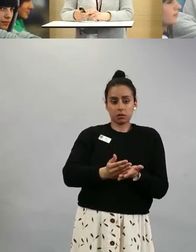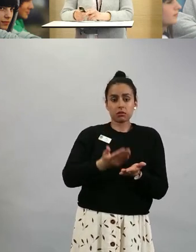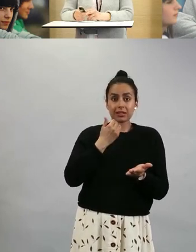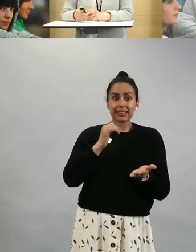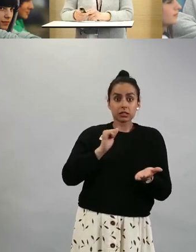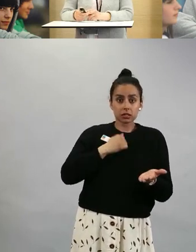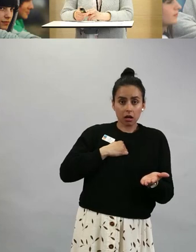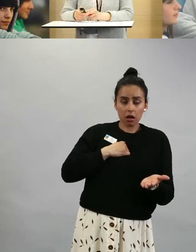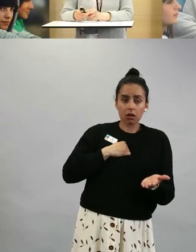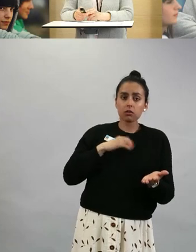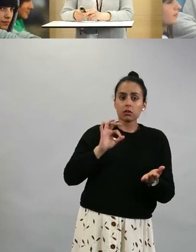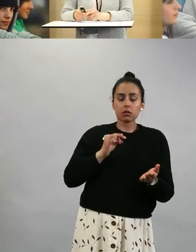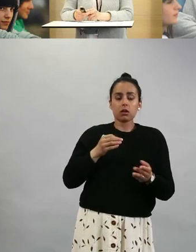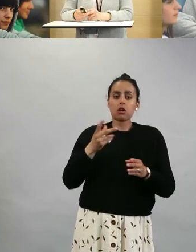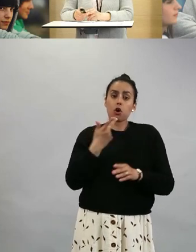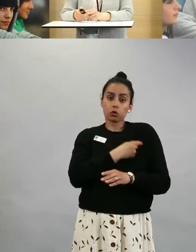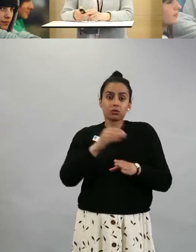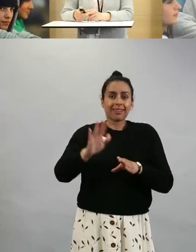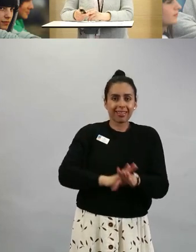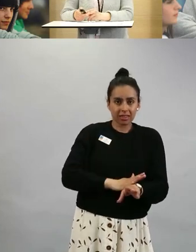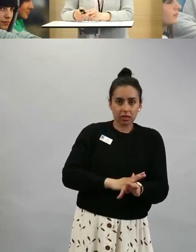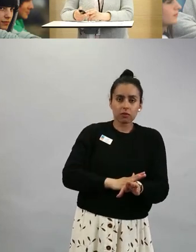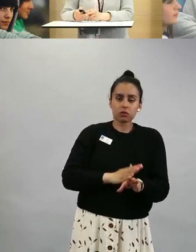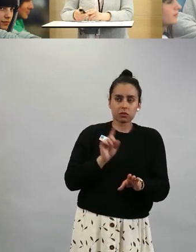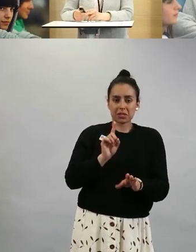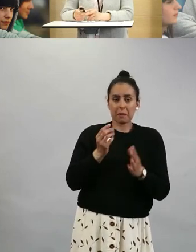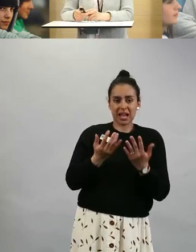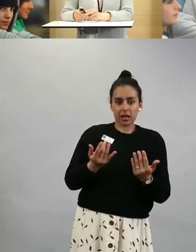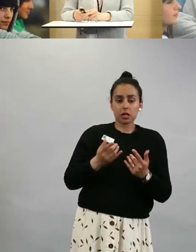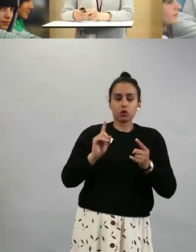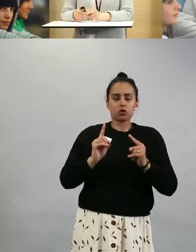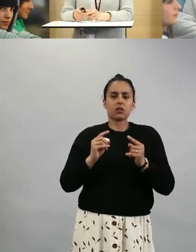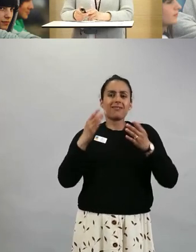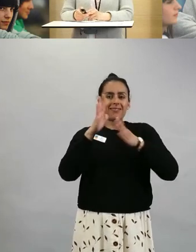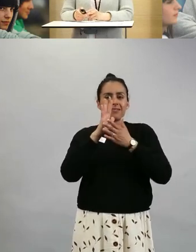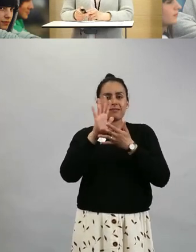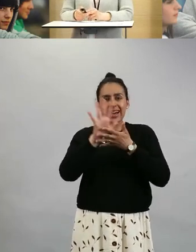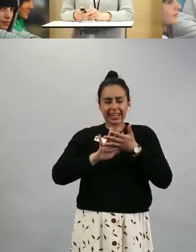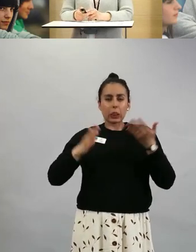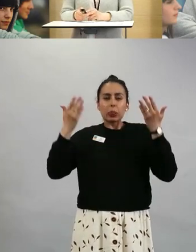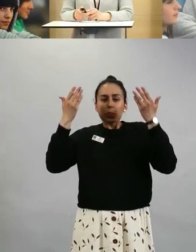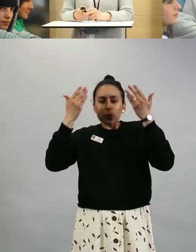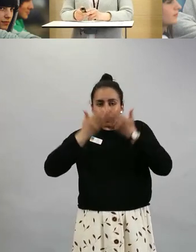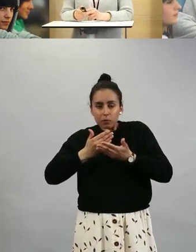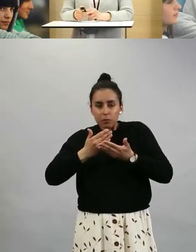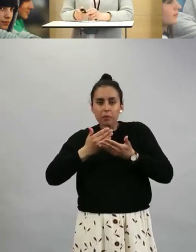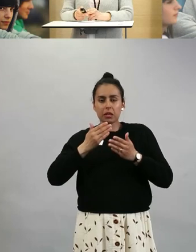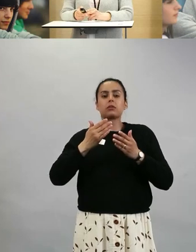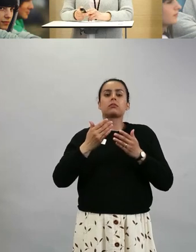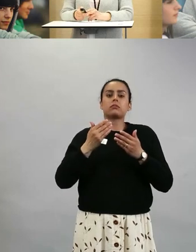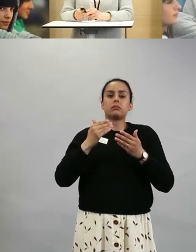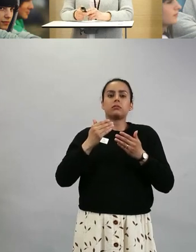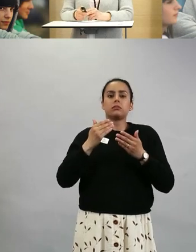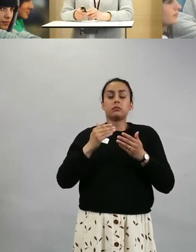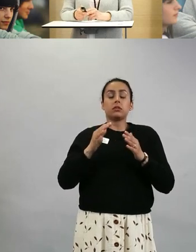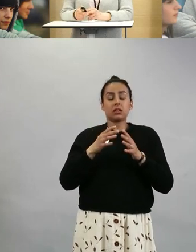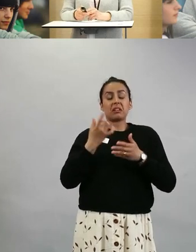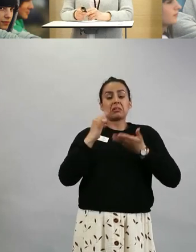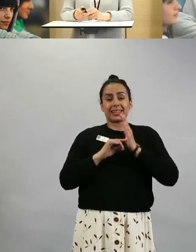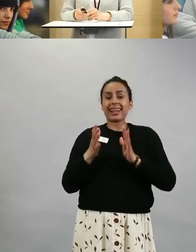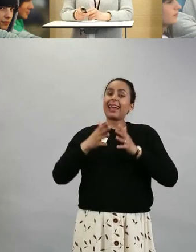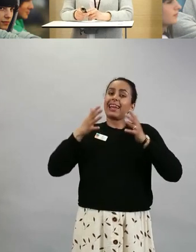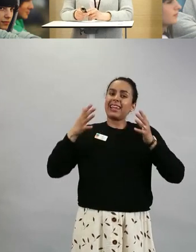rokotuskattavuuksia. Eli tässä mitä tummempi väri, niin sen enemmän henkilöitä